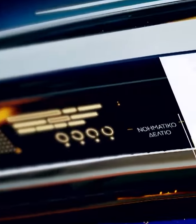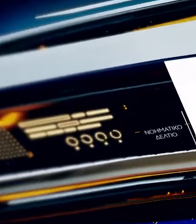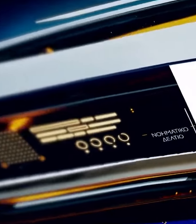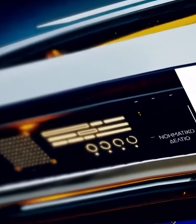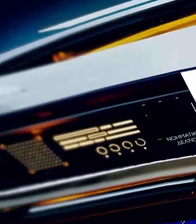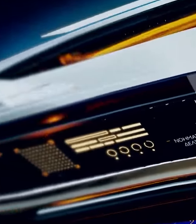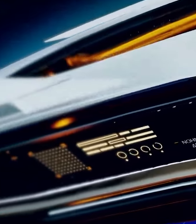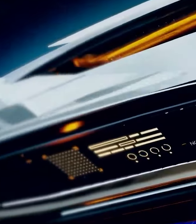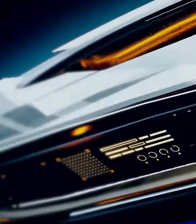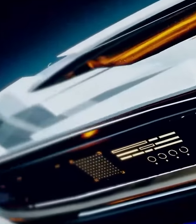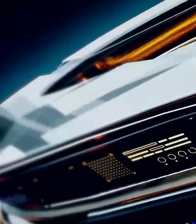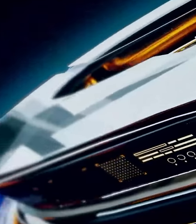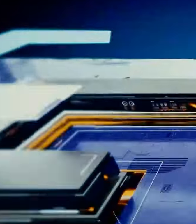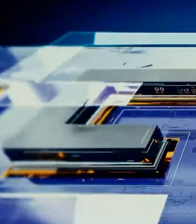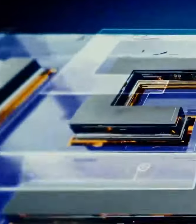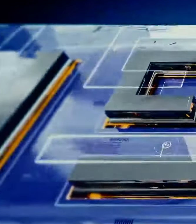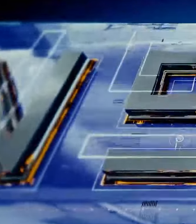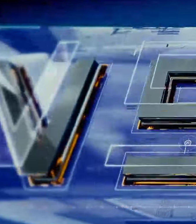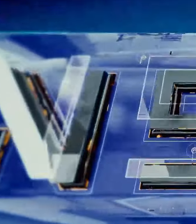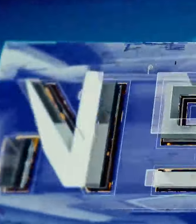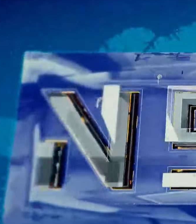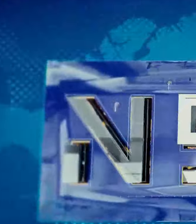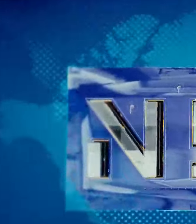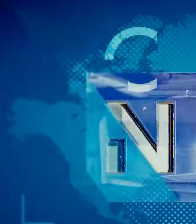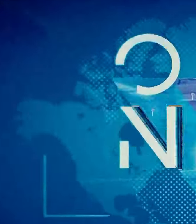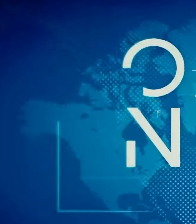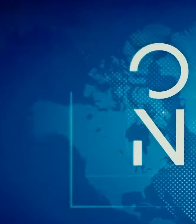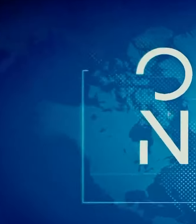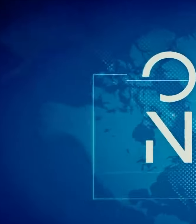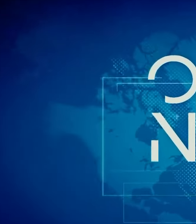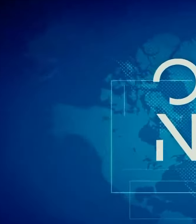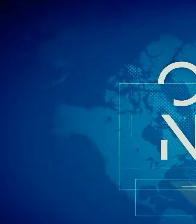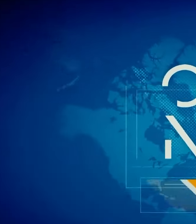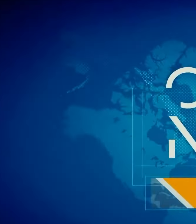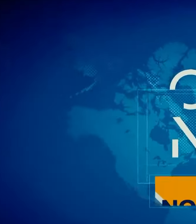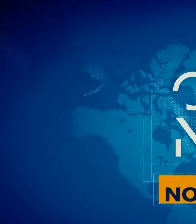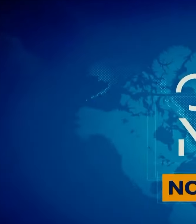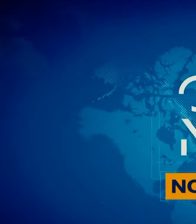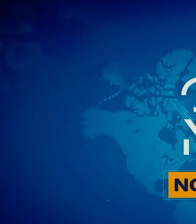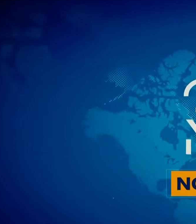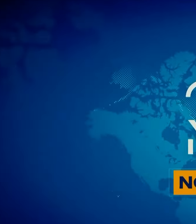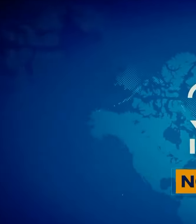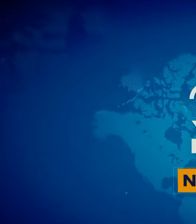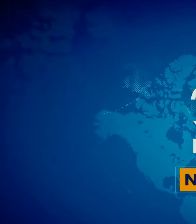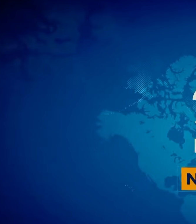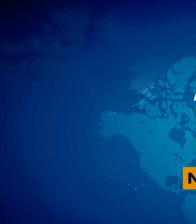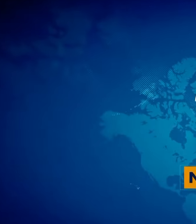AUTHORWAVE